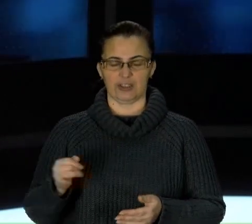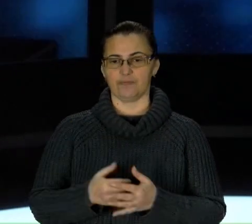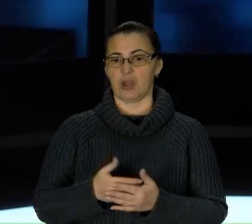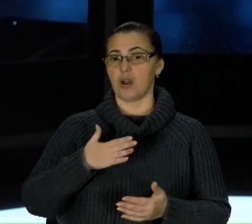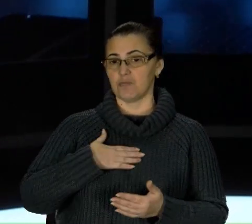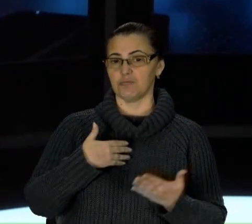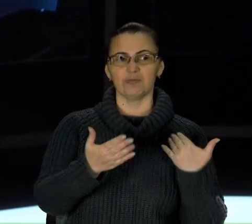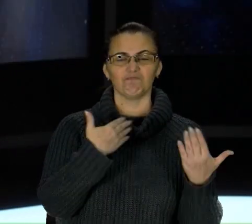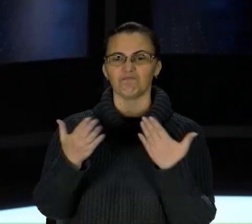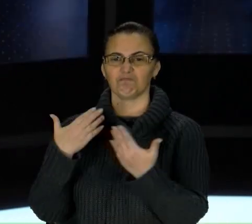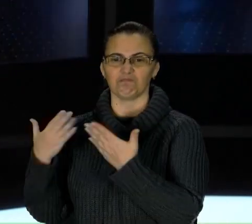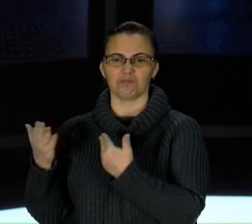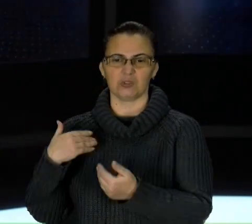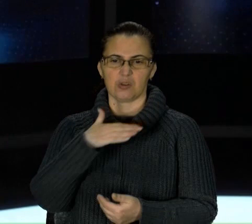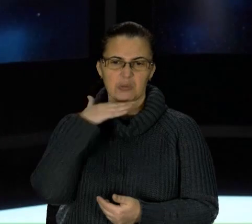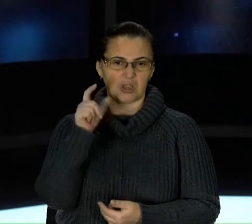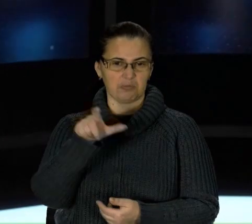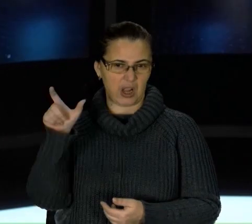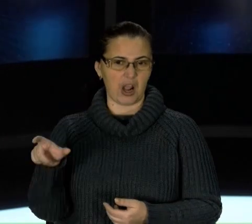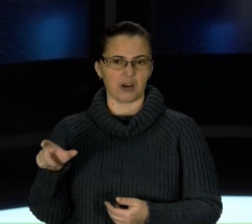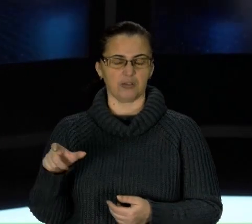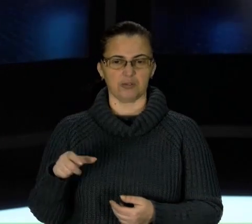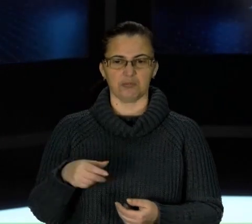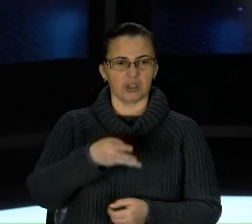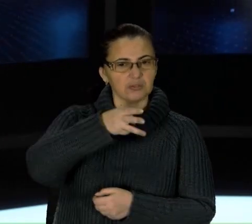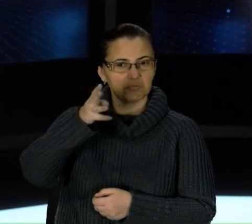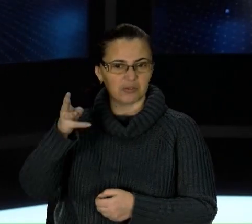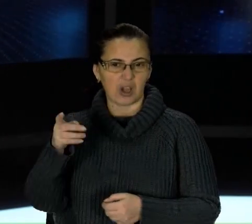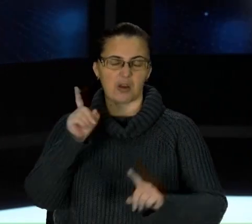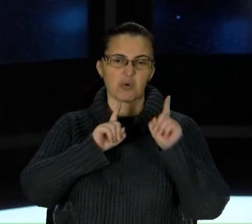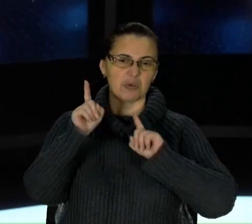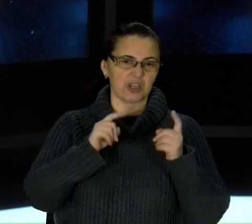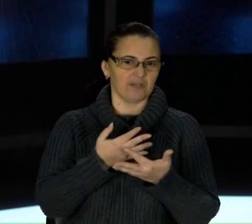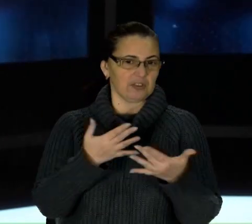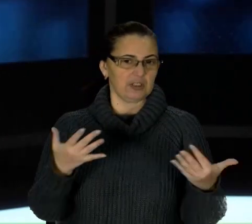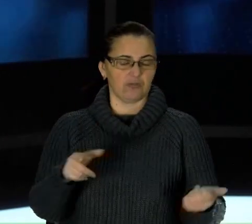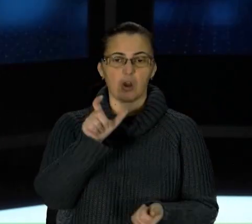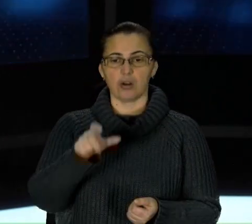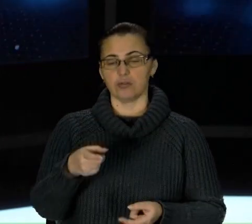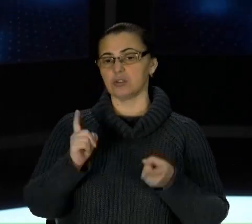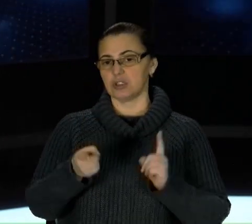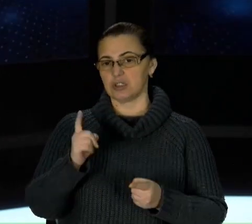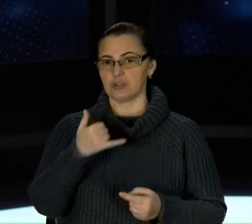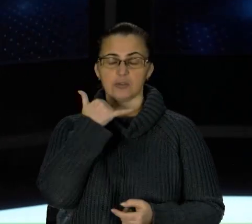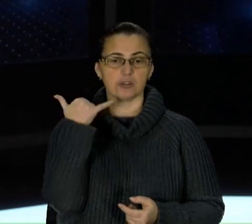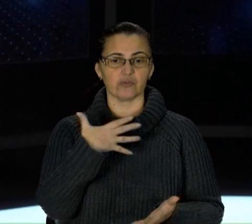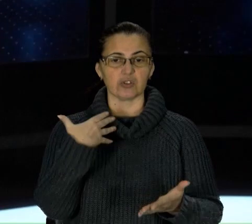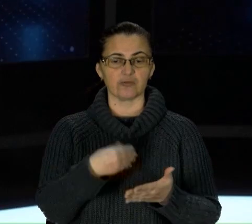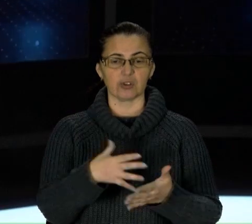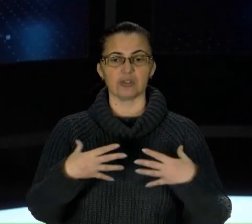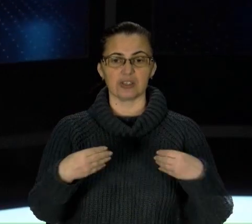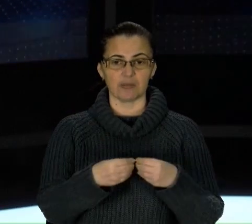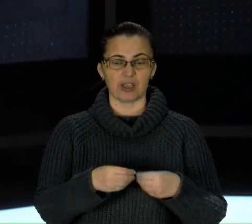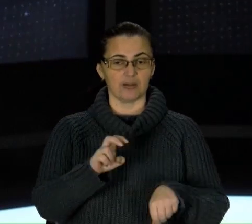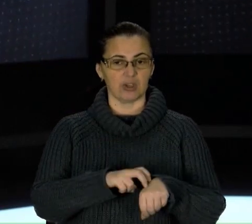контактуємо з багатьма під час знімань, брифінгів чи прес-конференцій. Люди справді телефонують своїм сімейним лікарям і